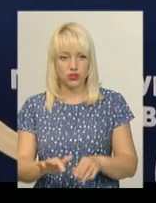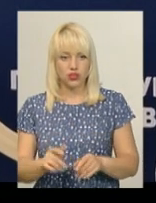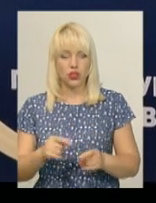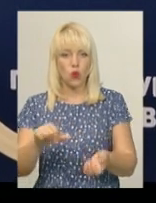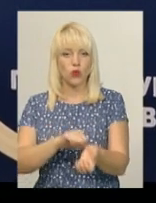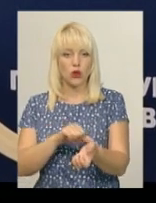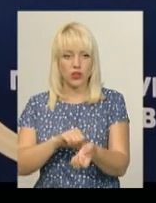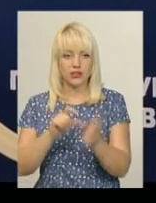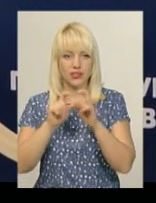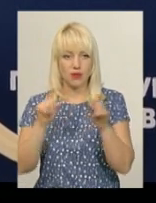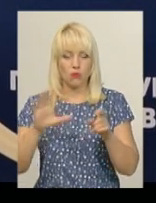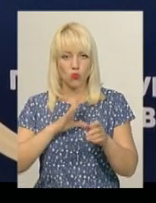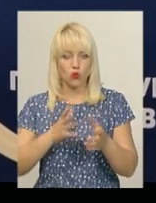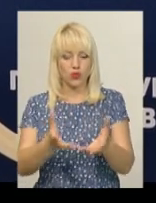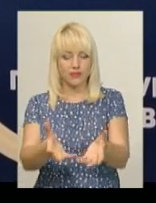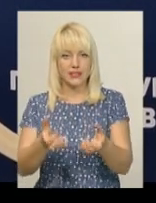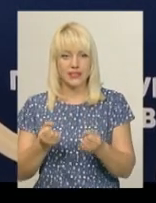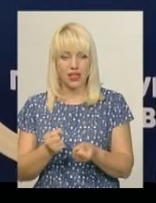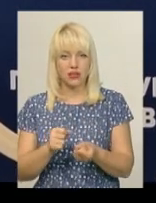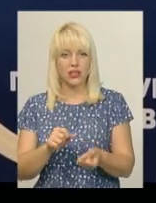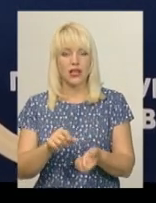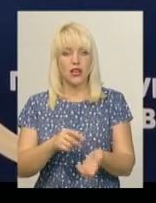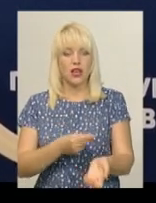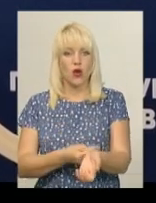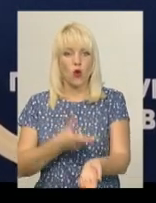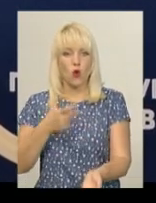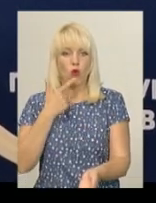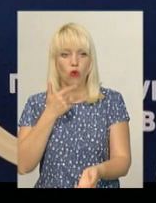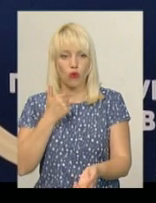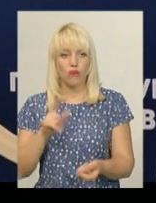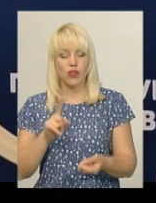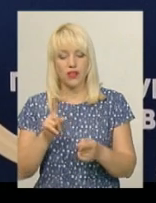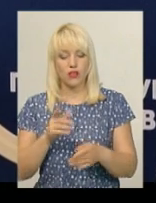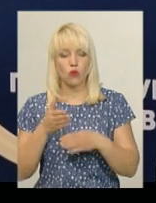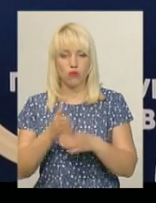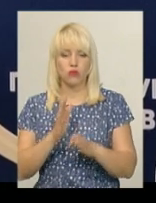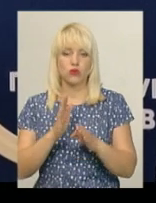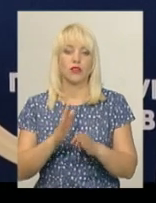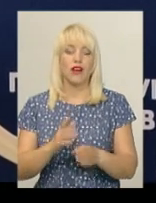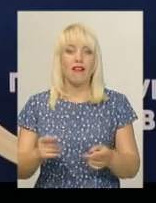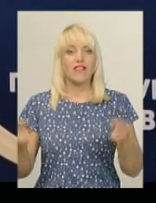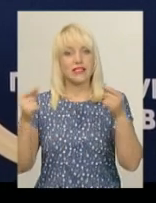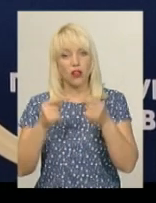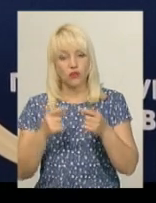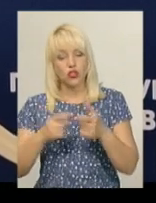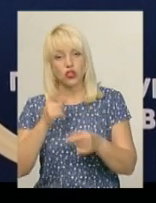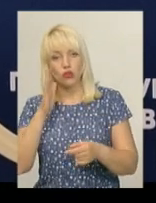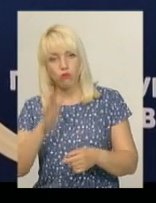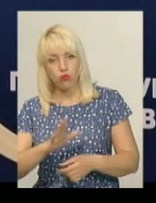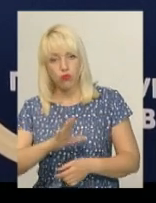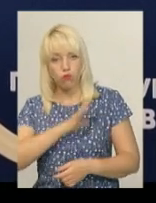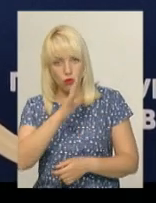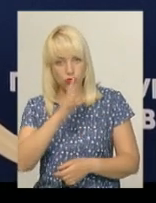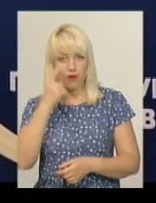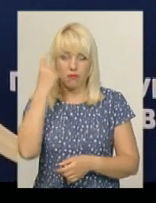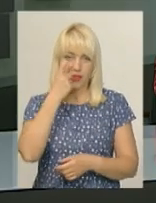наркологічному диспансері були відібрані зразки крові, які допоможуть встановити, чи був, чи не був цей чоловік у стані алкогольного сп